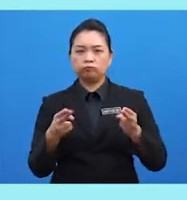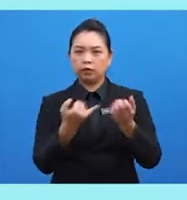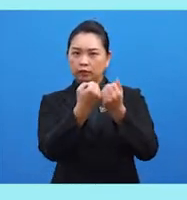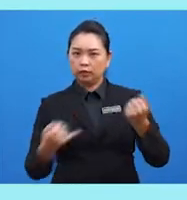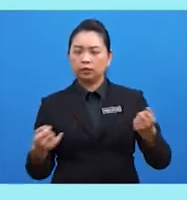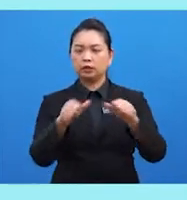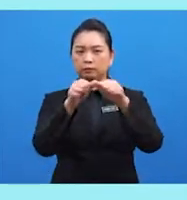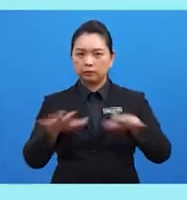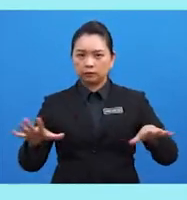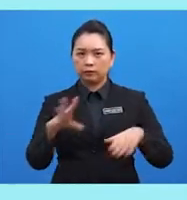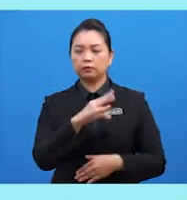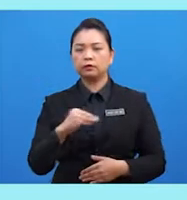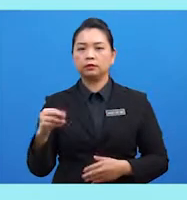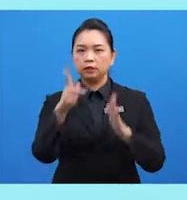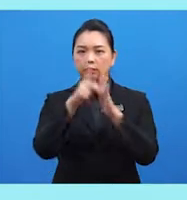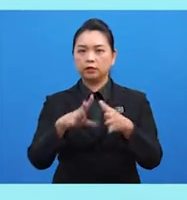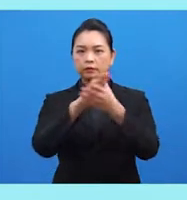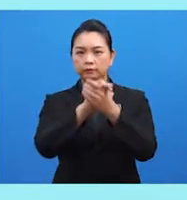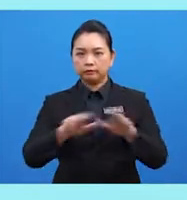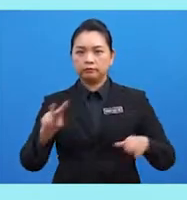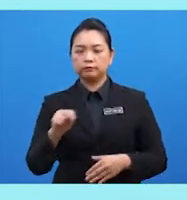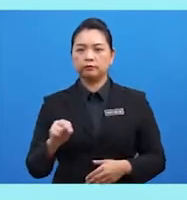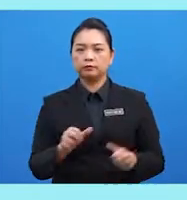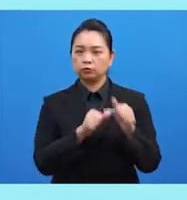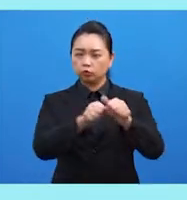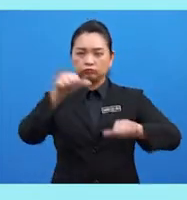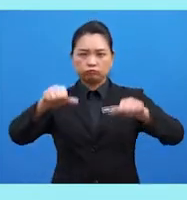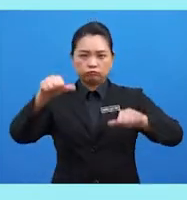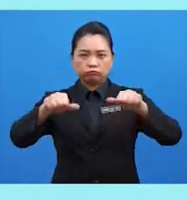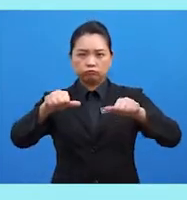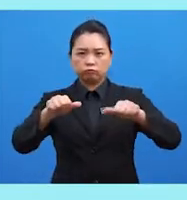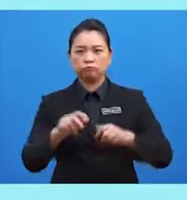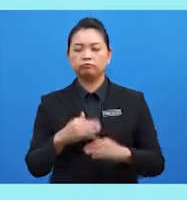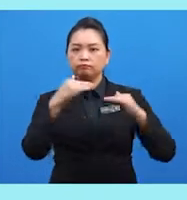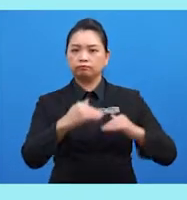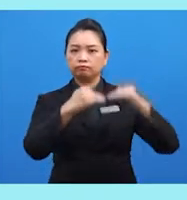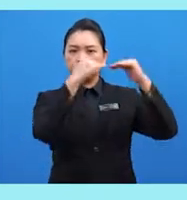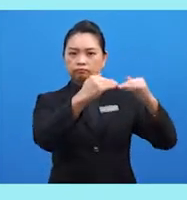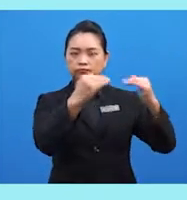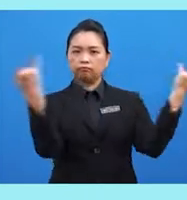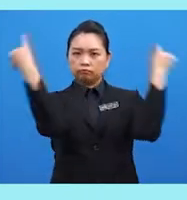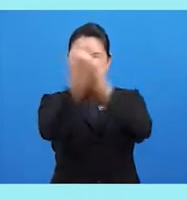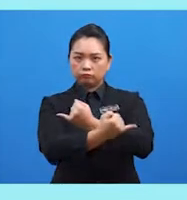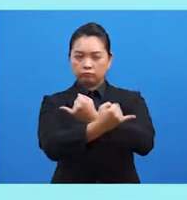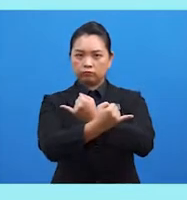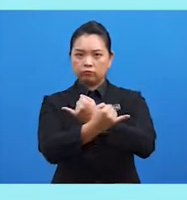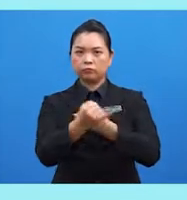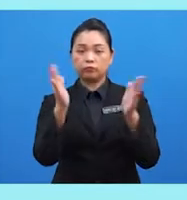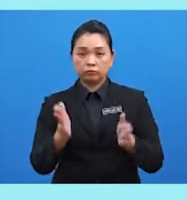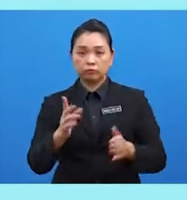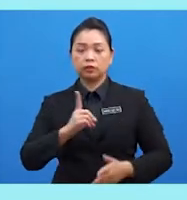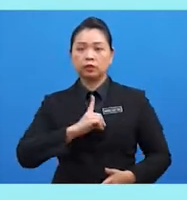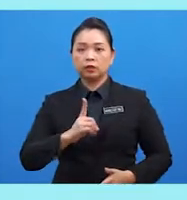keamanan dan keselamatan berasaskan keadilan. meningkatkan perjuangan umat Islam bagi